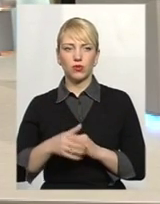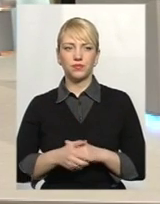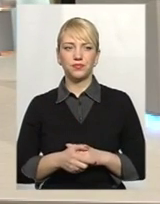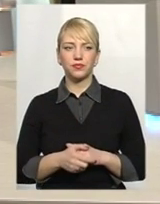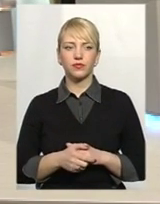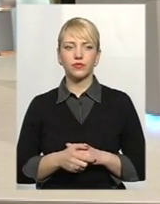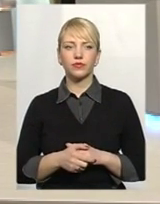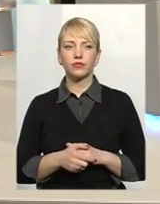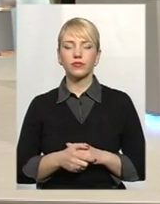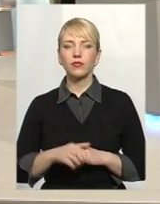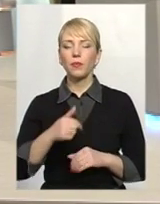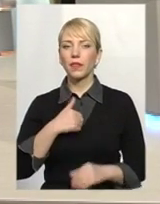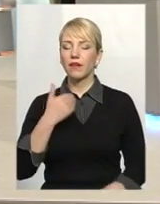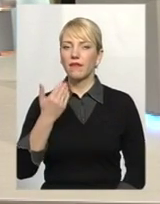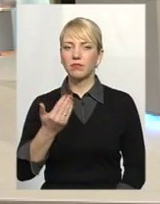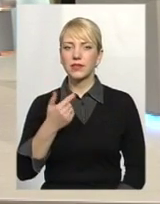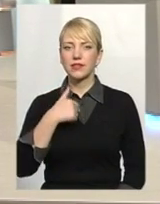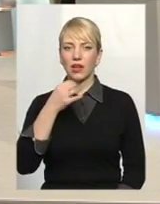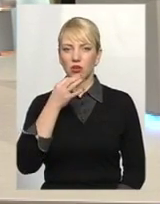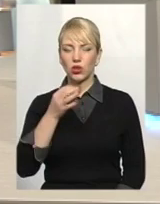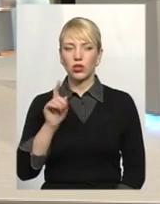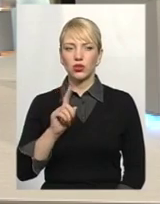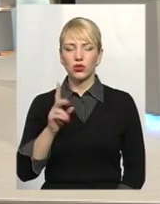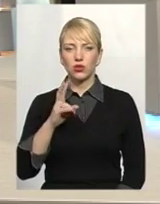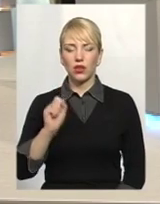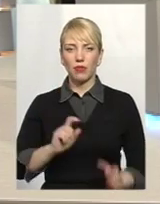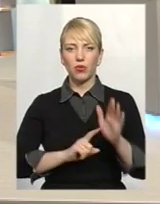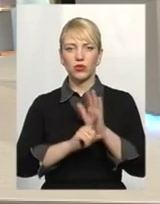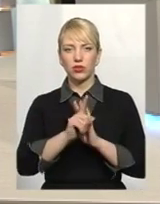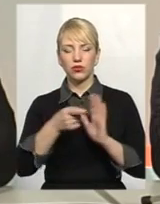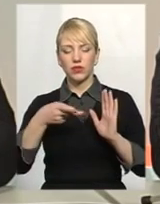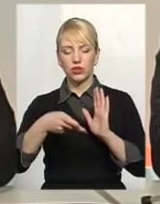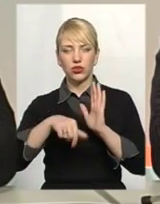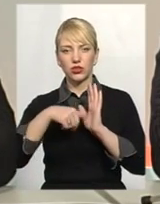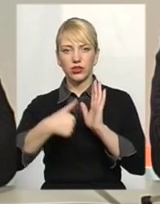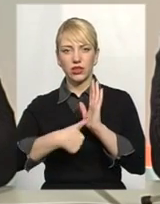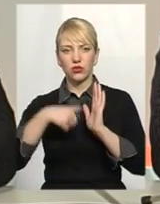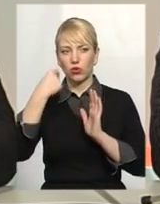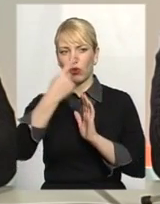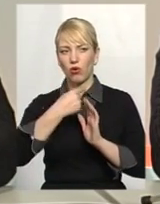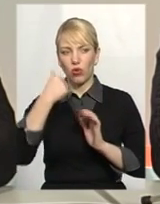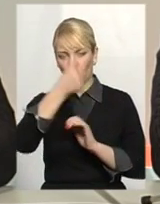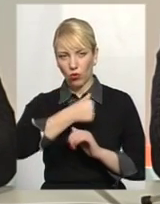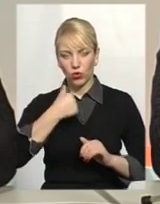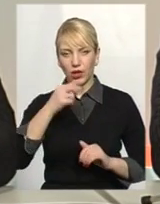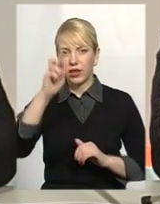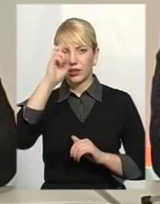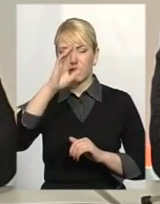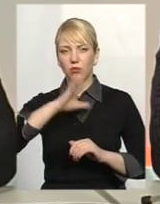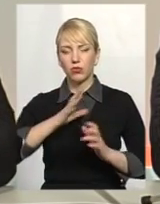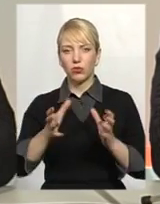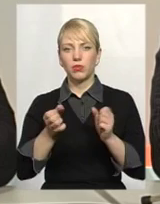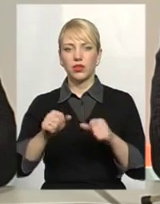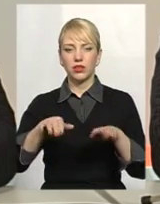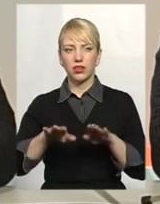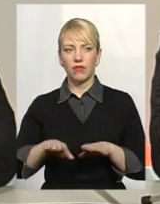Я вам скажу, що на початку 2016 року державою було прийнято рішення